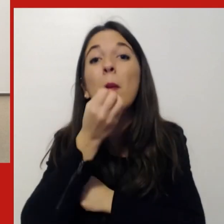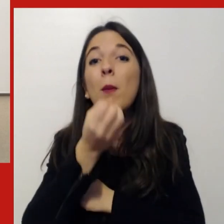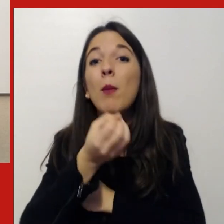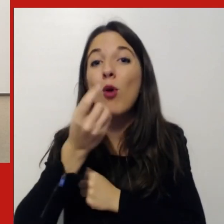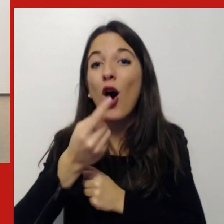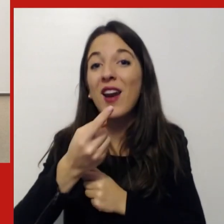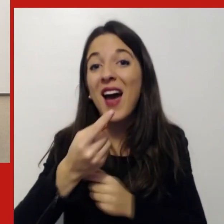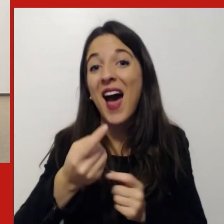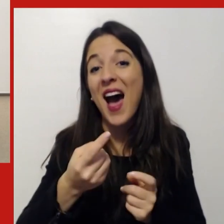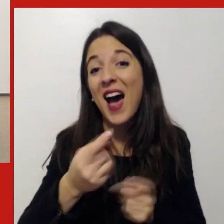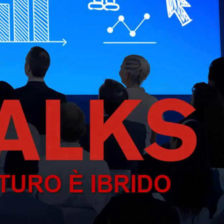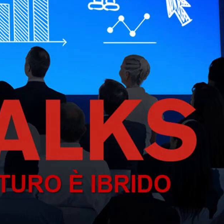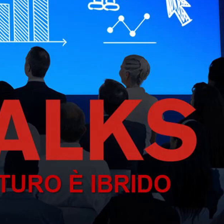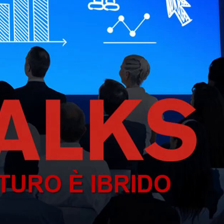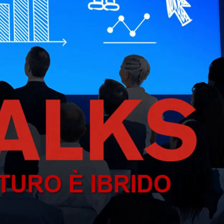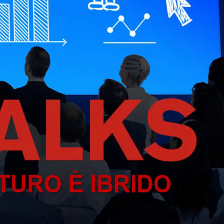2021 tutto quello